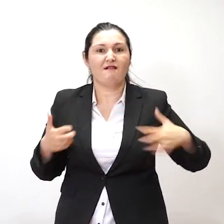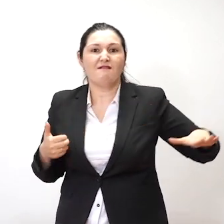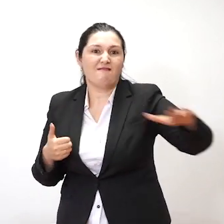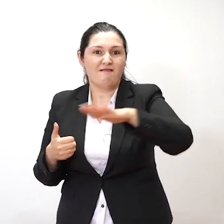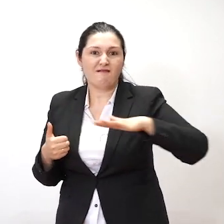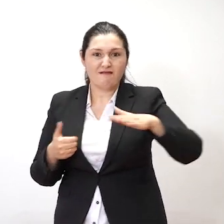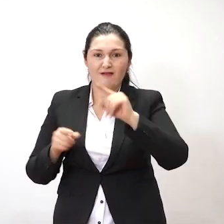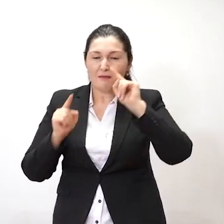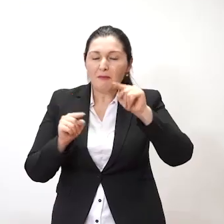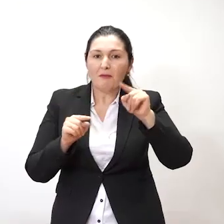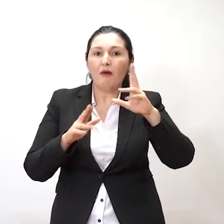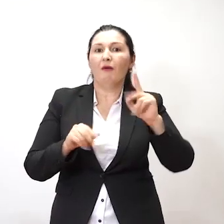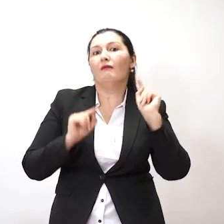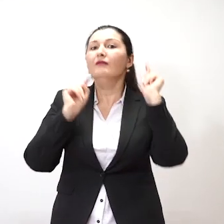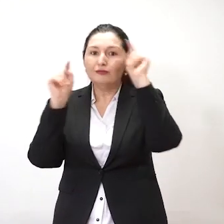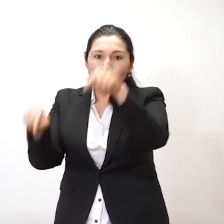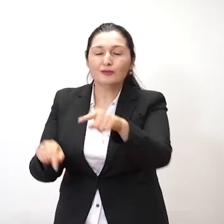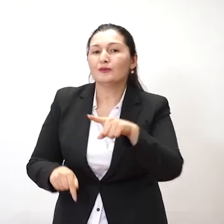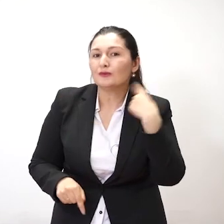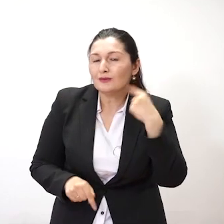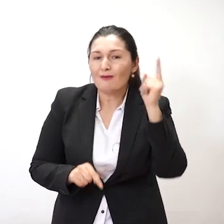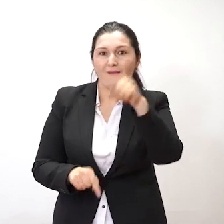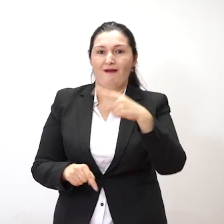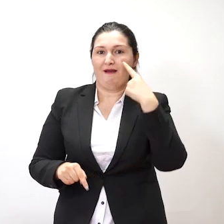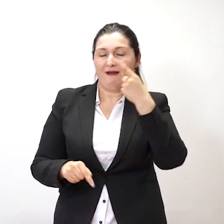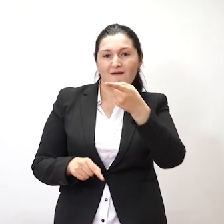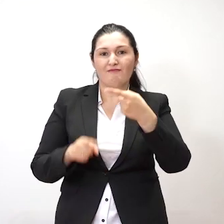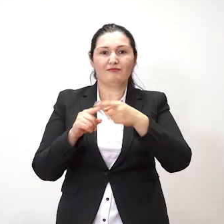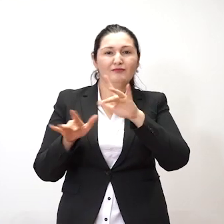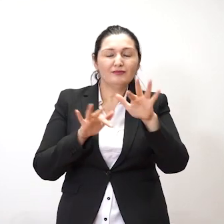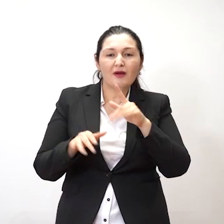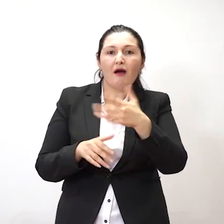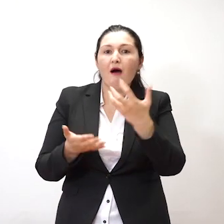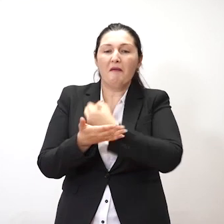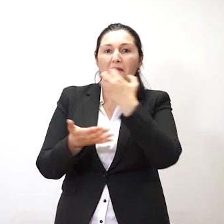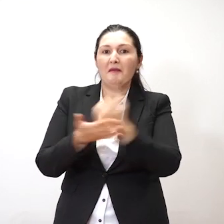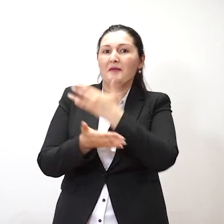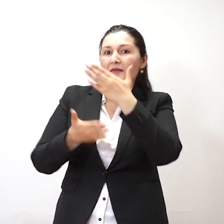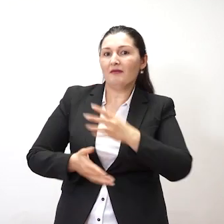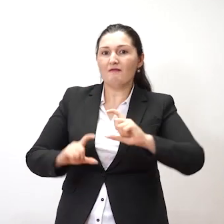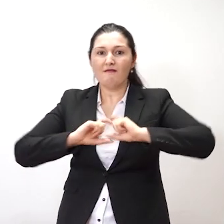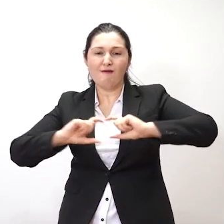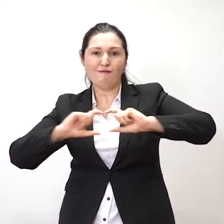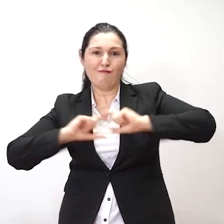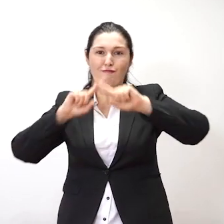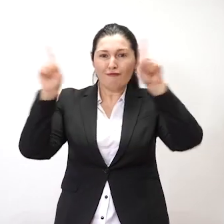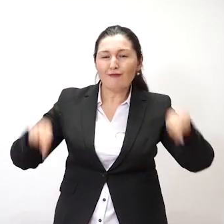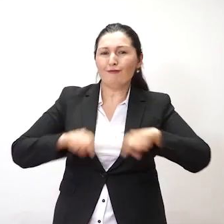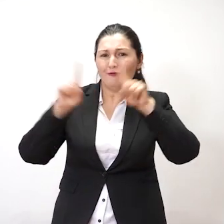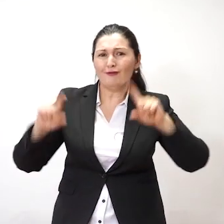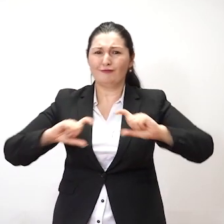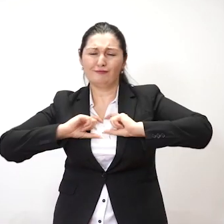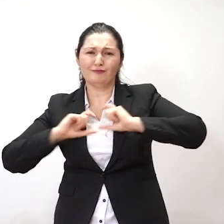از شماعی دیشن با در مغرسو همینو دوید صمح از کهیدانو همینو دوید وید اوز